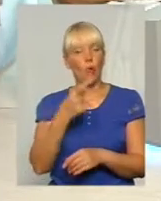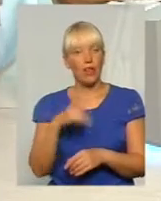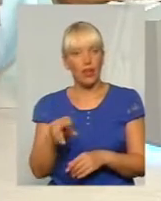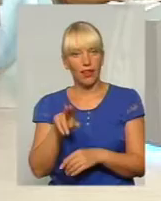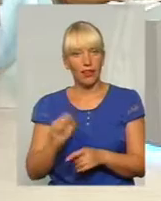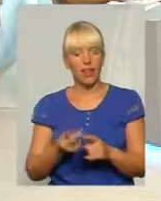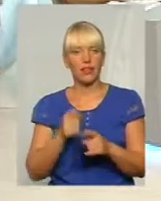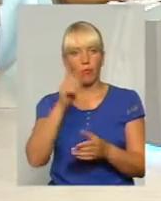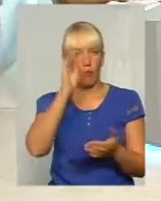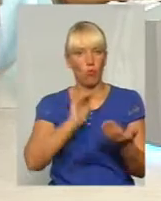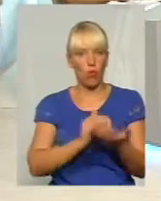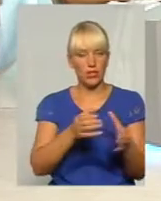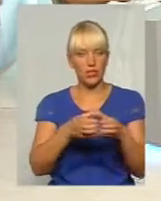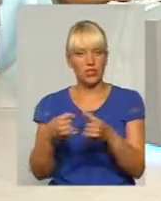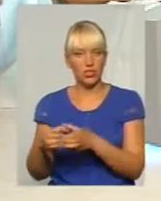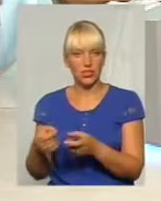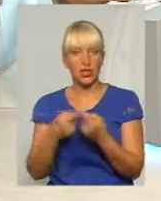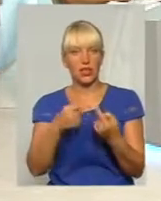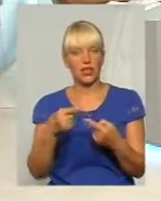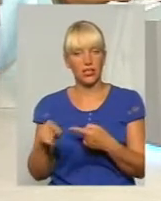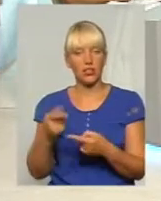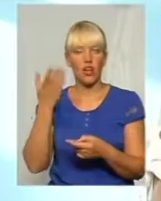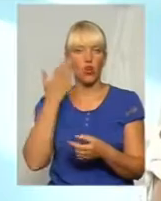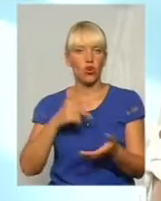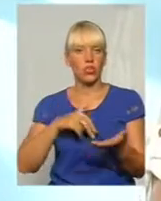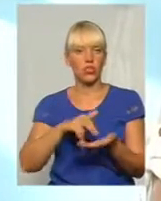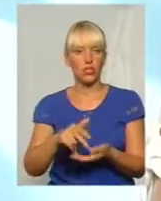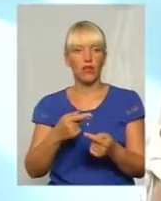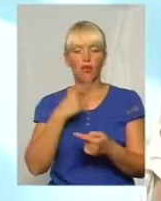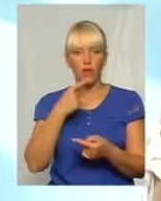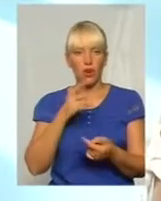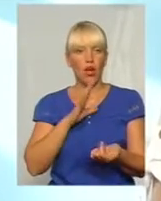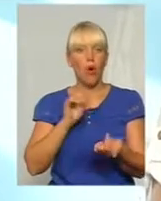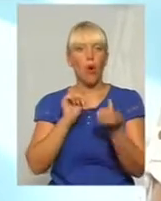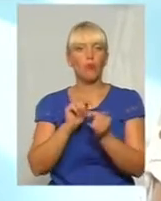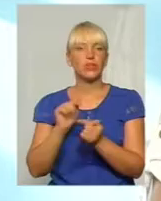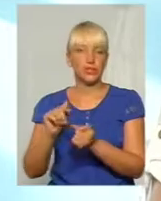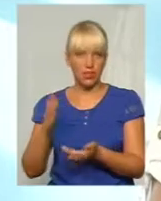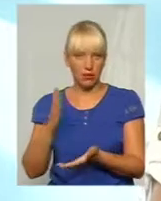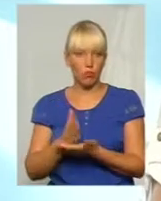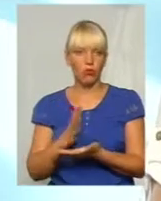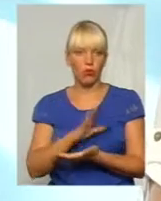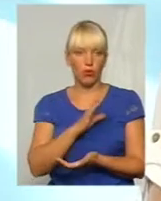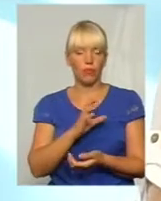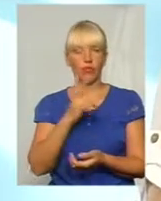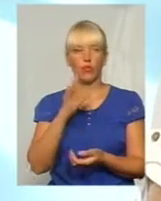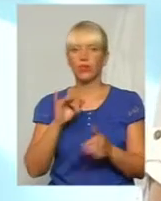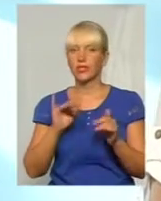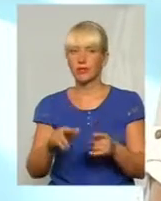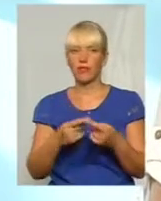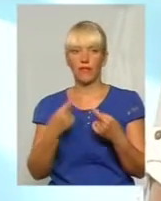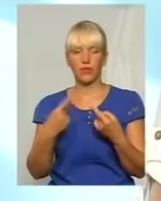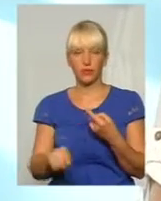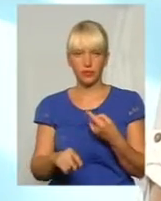коли йшли до обласної ради, то вони декларували свою опозиційність. От зараз її немає практично як такої взагалі. Але справа не в